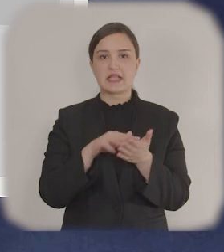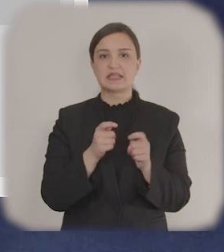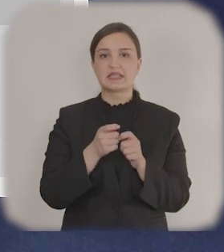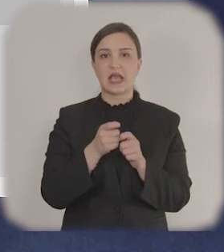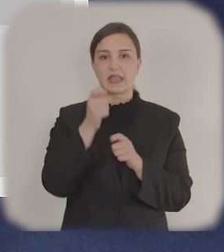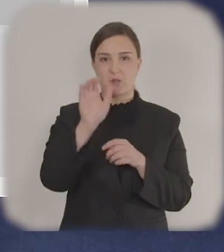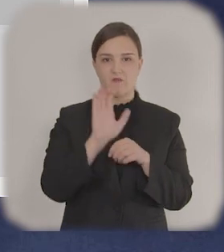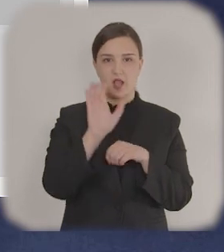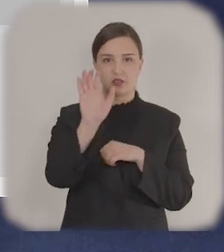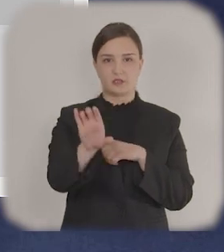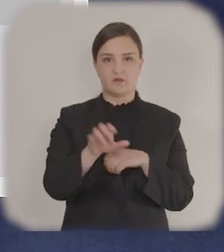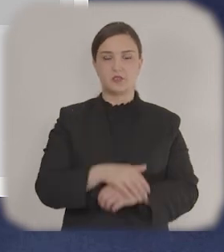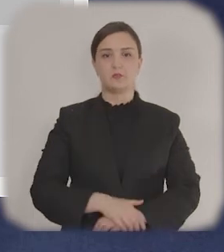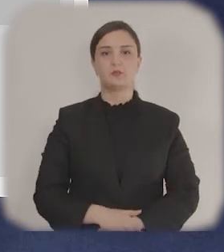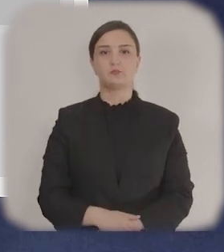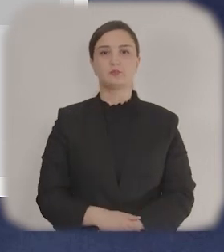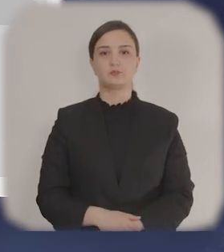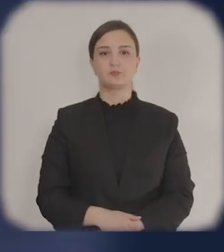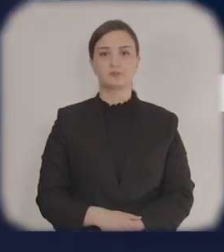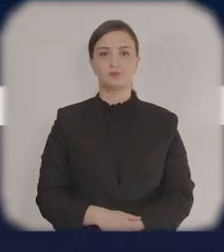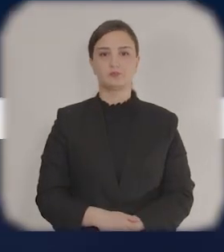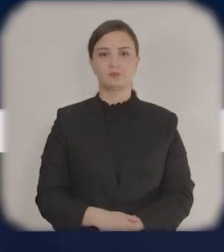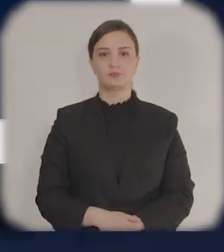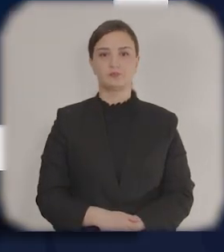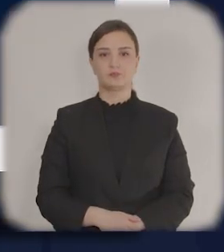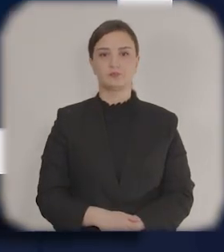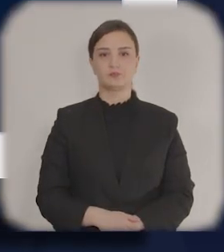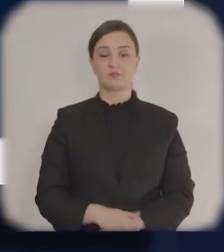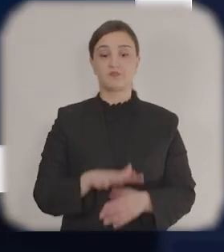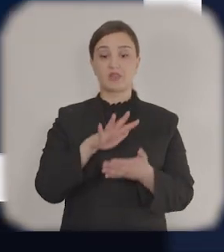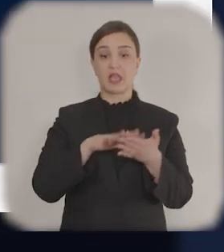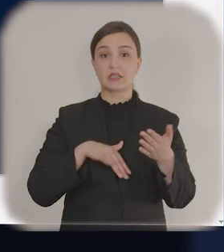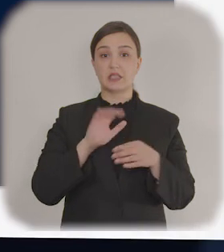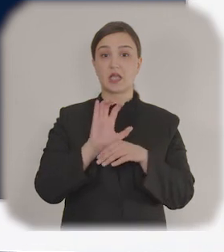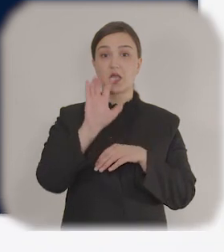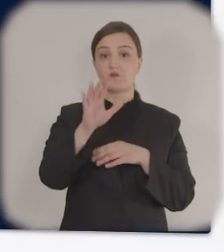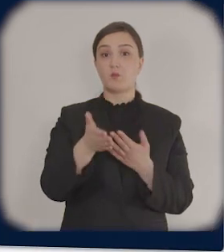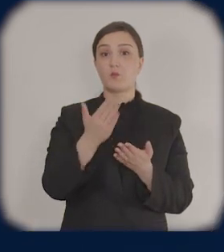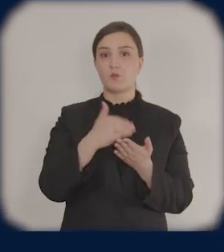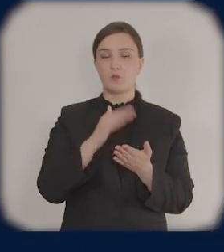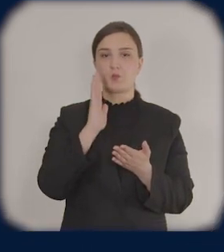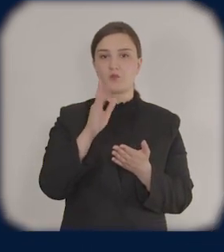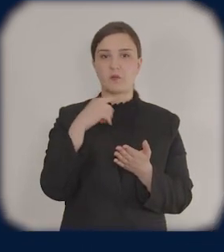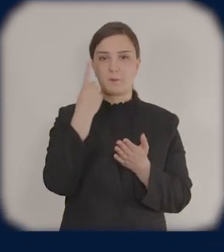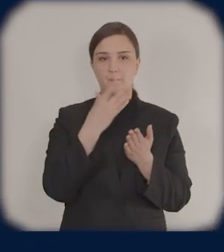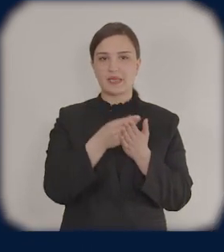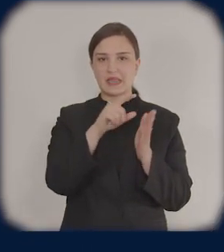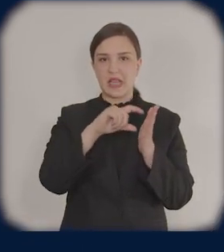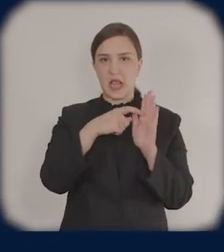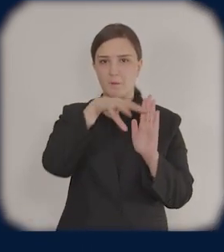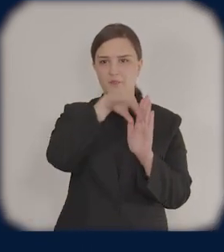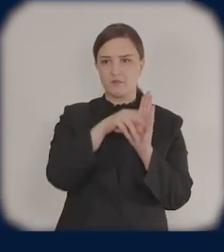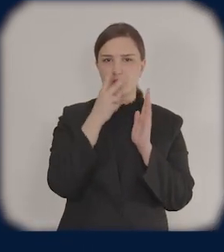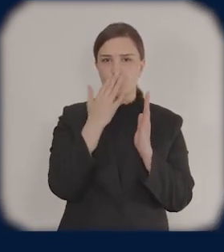göndərmək düyməsini basın. Bəyanatı göndərdikdən sonra şəxsi kabinətdə daxil olacaqsınız. Həmin kabinətdə şəxsi